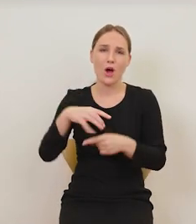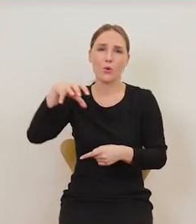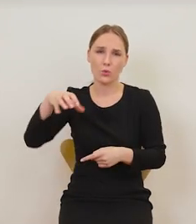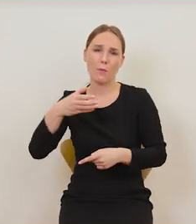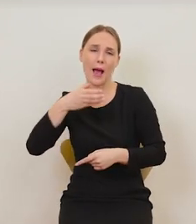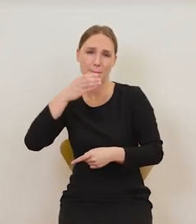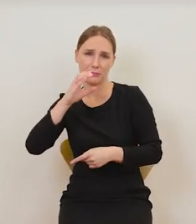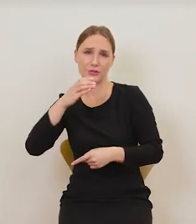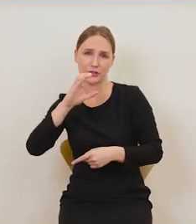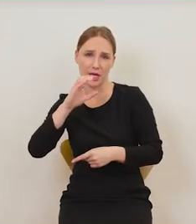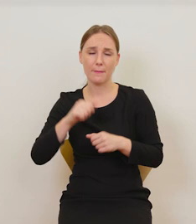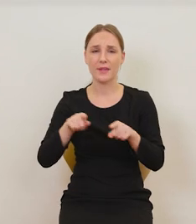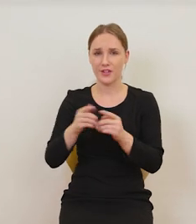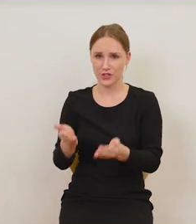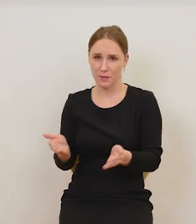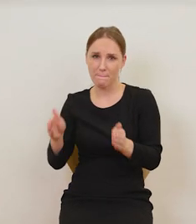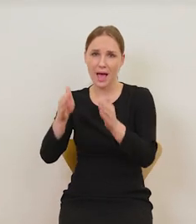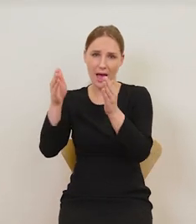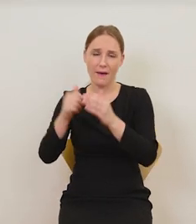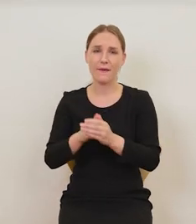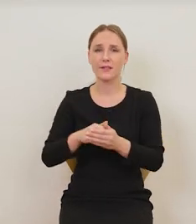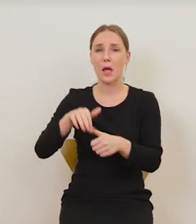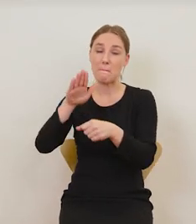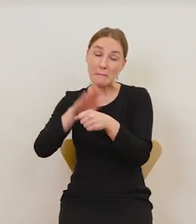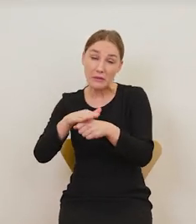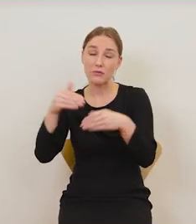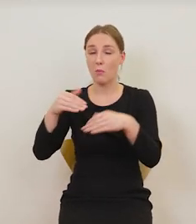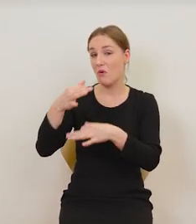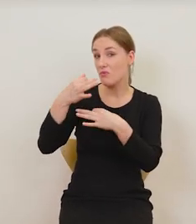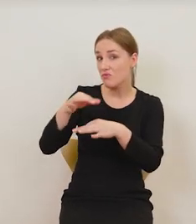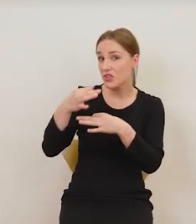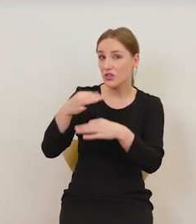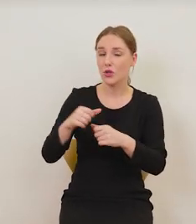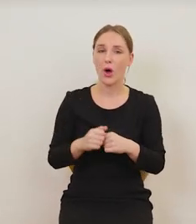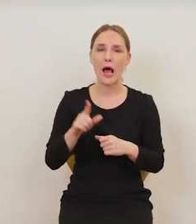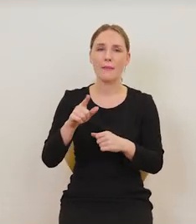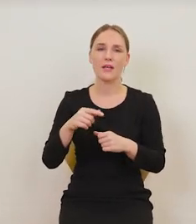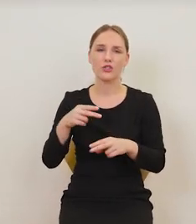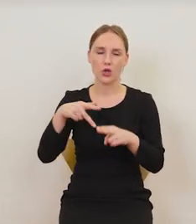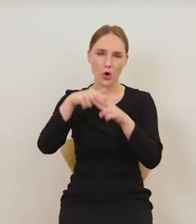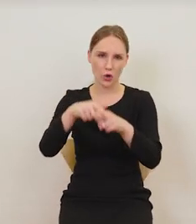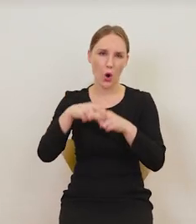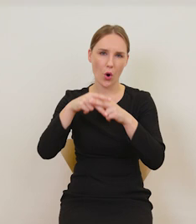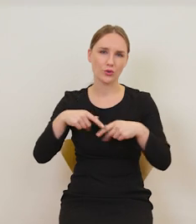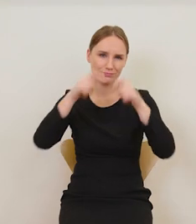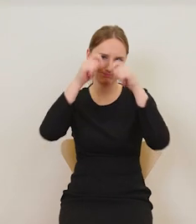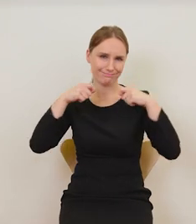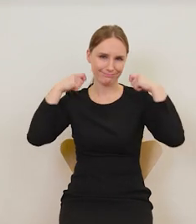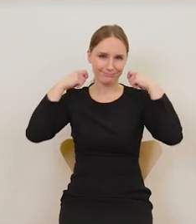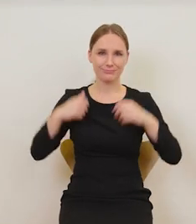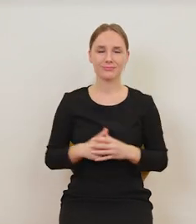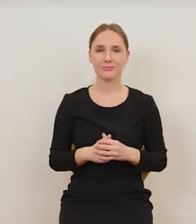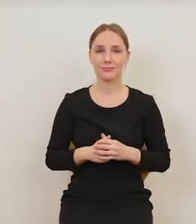flakon ceramiczny, dzban metalowy, tu piwo, tu być może wino, ale uzda. I